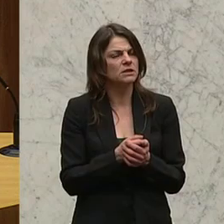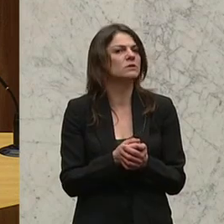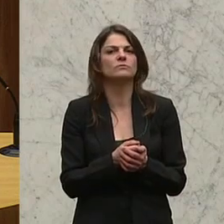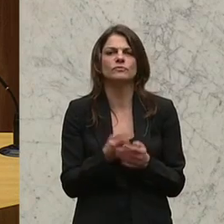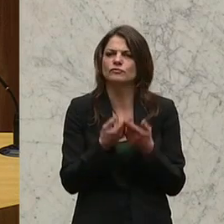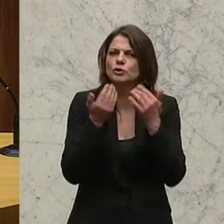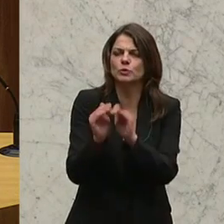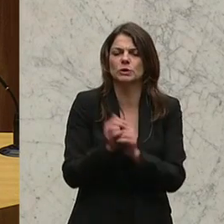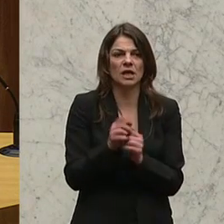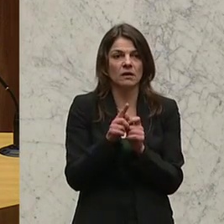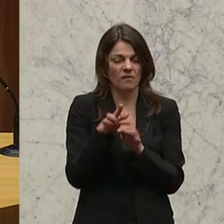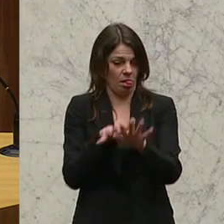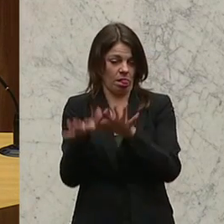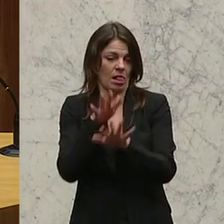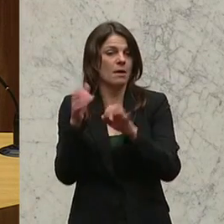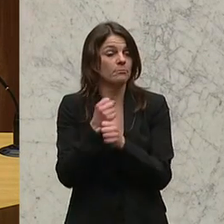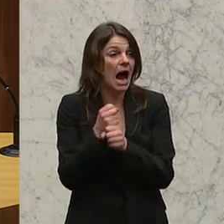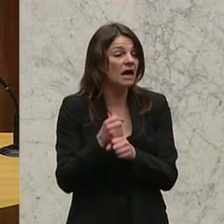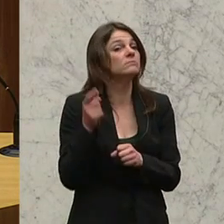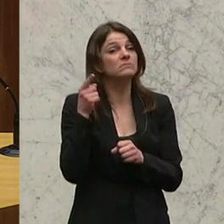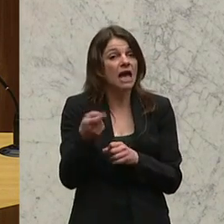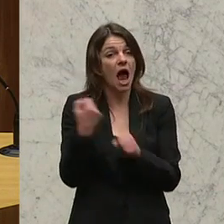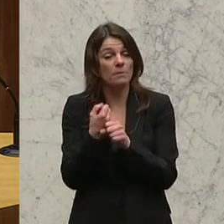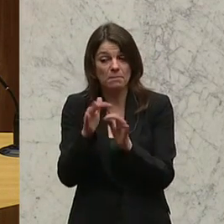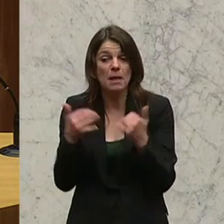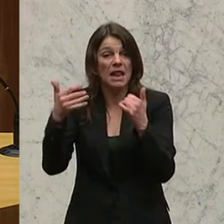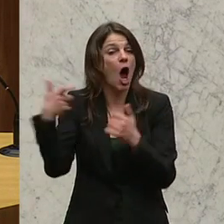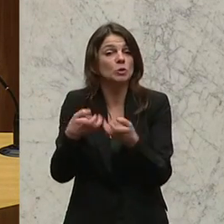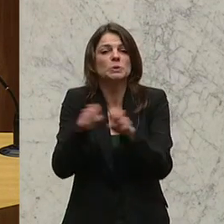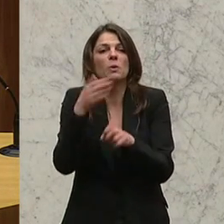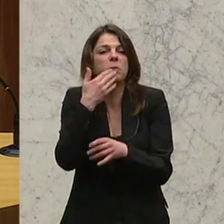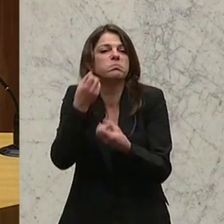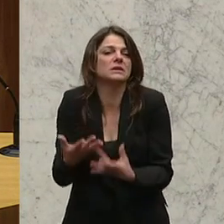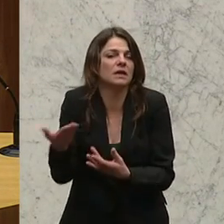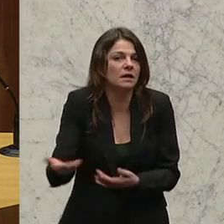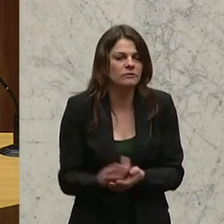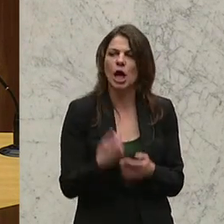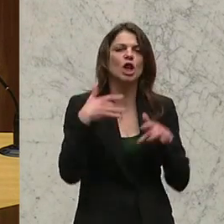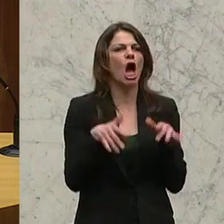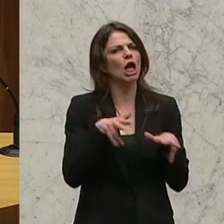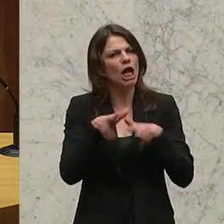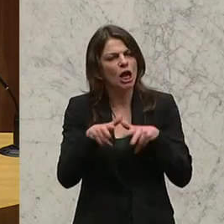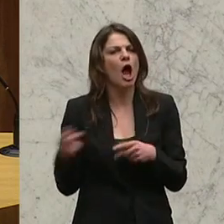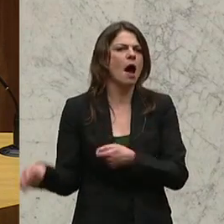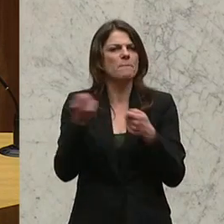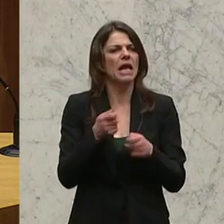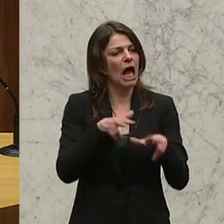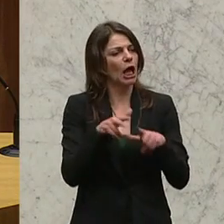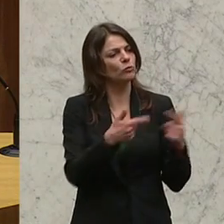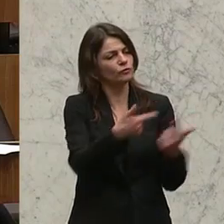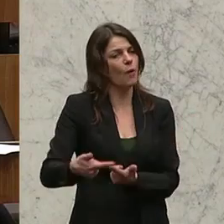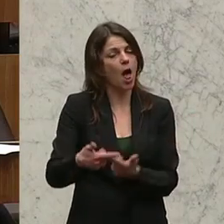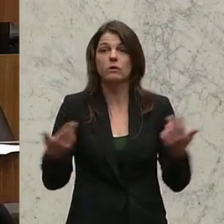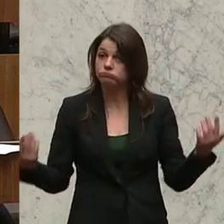klarzumachen oder zu verschleiern, dass eben diese Arbeit in den parlamentarischen Ausschüssen nicht stattfindet. Letztlich haben wir die Regierung, die bringen die Regierungsvorlagen.